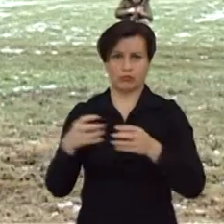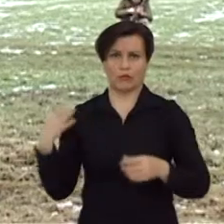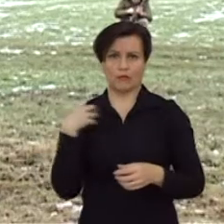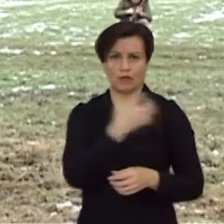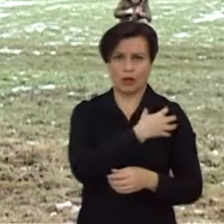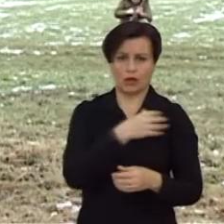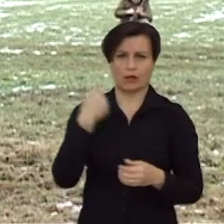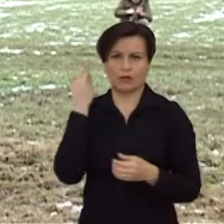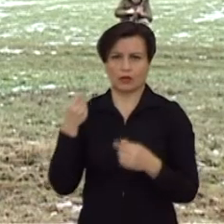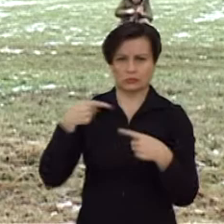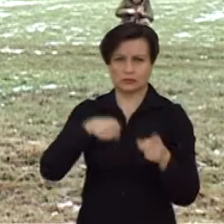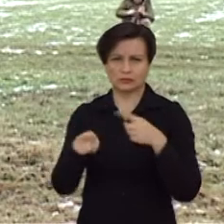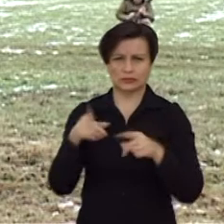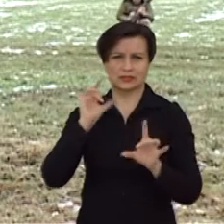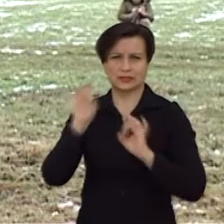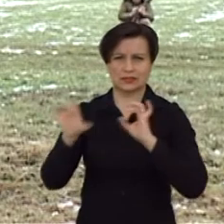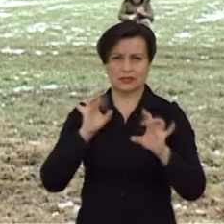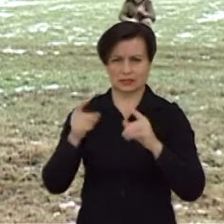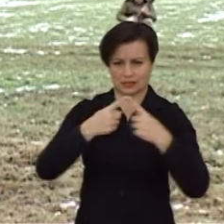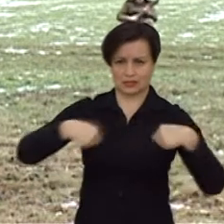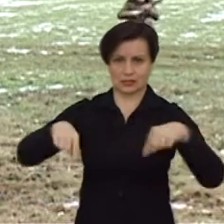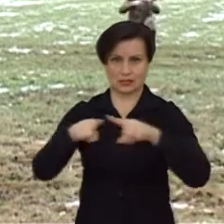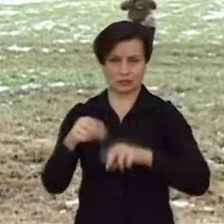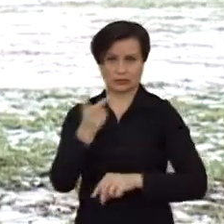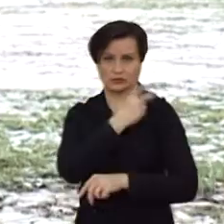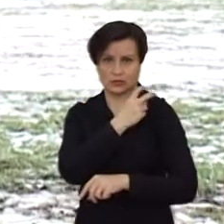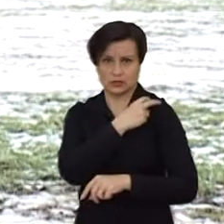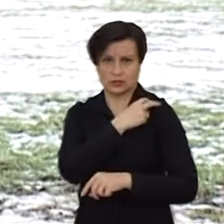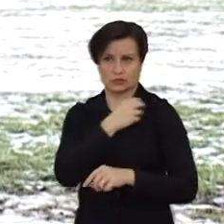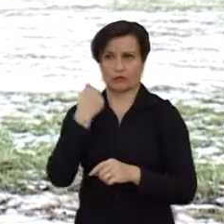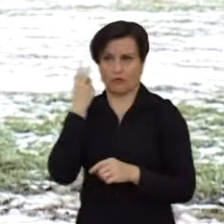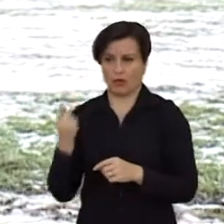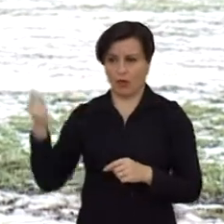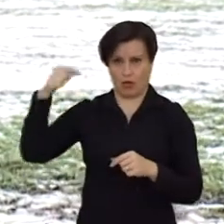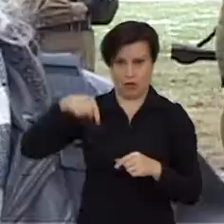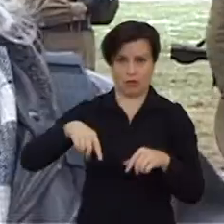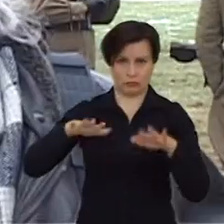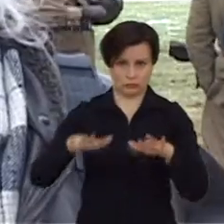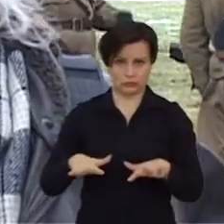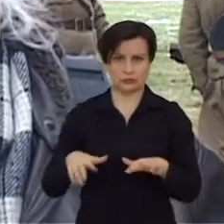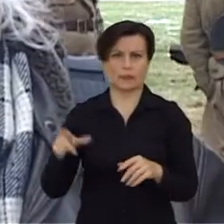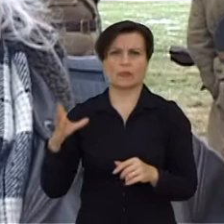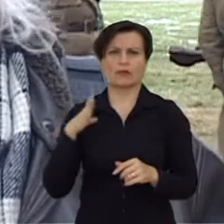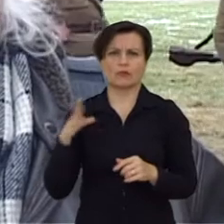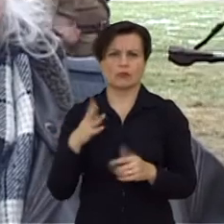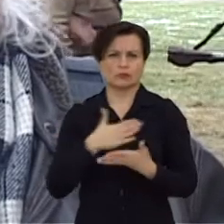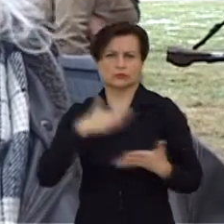propagandų skiriaus viršininkų. O paskui ir papolį čia ir tapo baisiausių